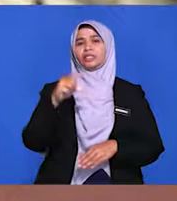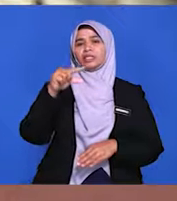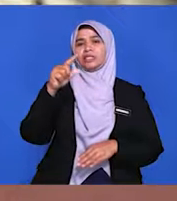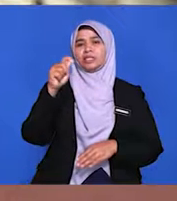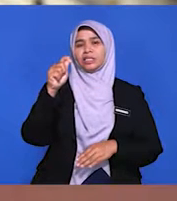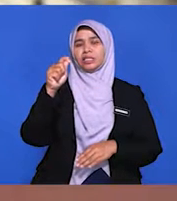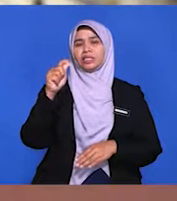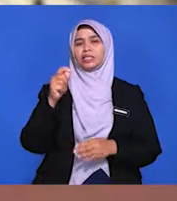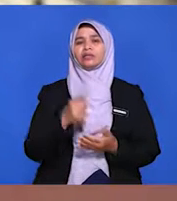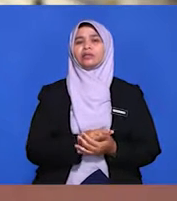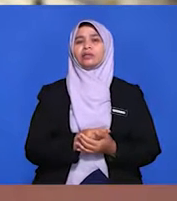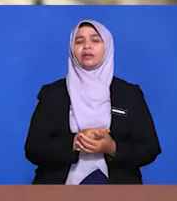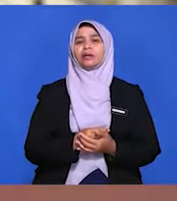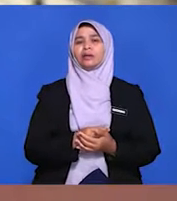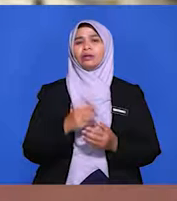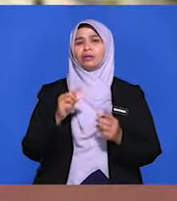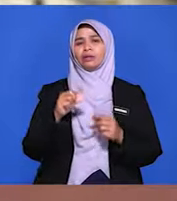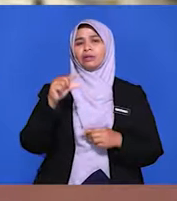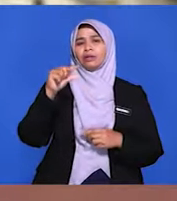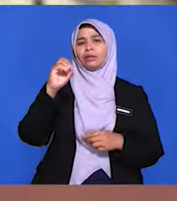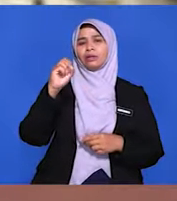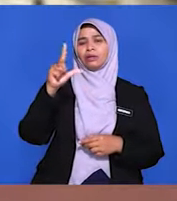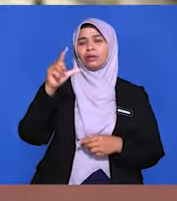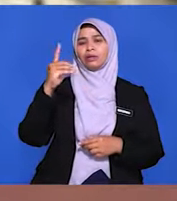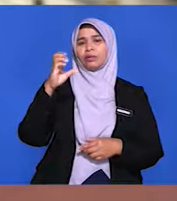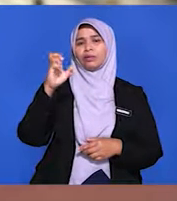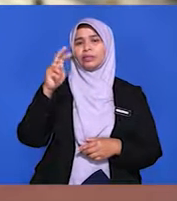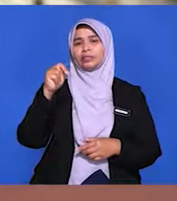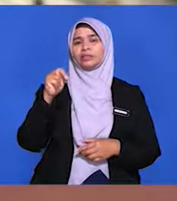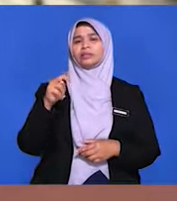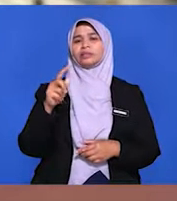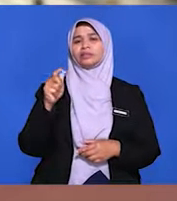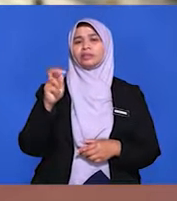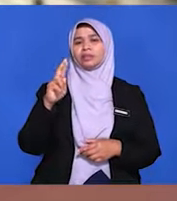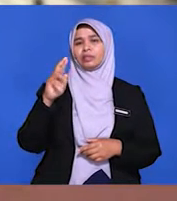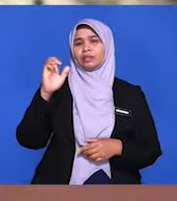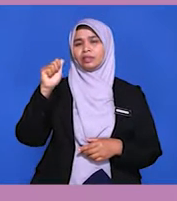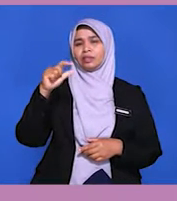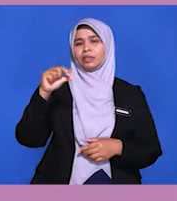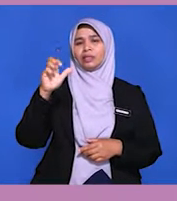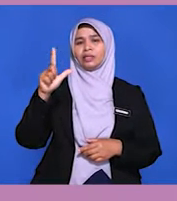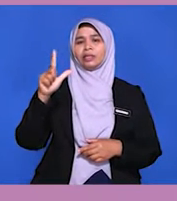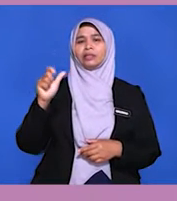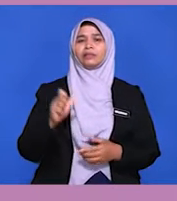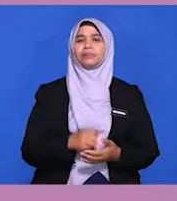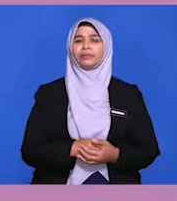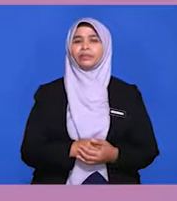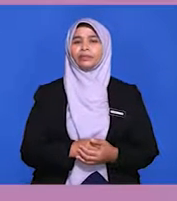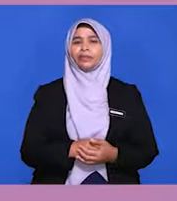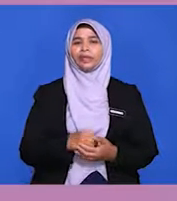adalah membawa maksud golden triangle atau segitiga pertumbuhan ekonomi. Yang kedua,